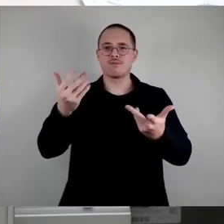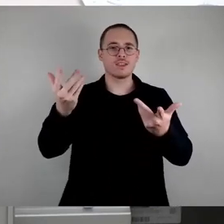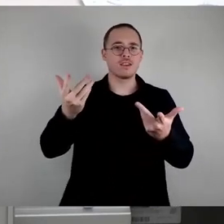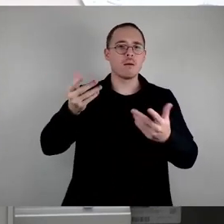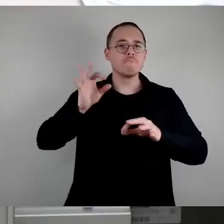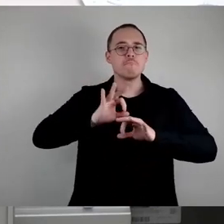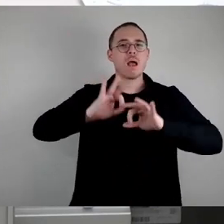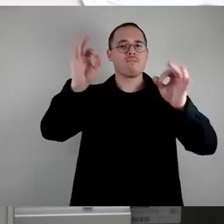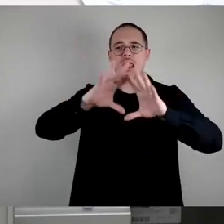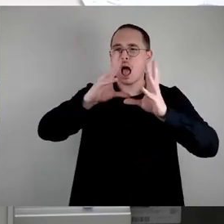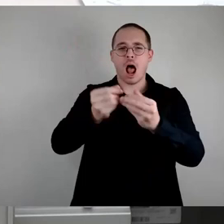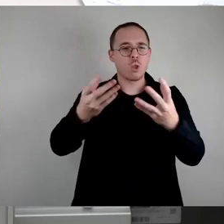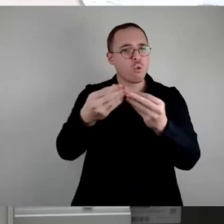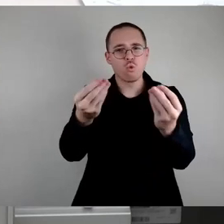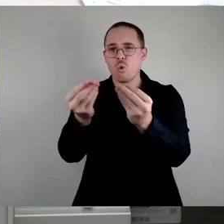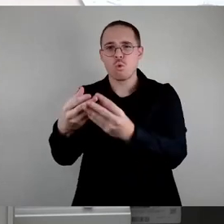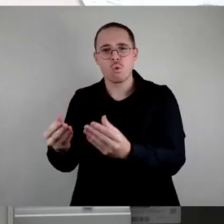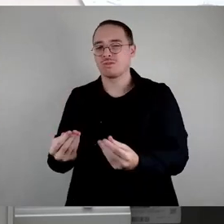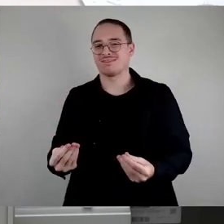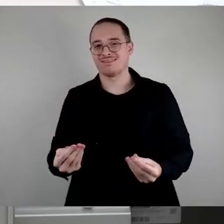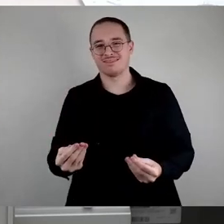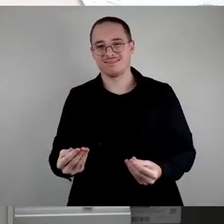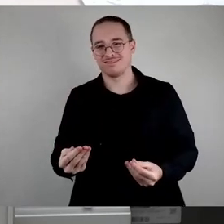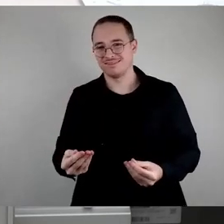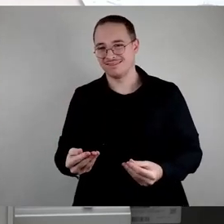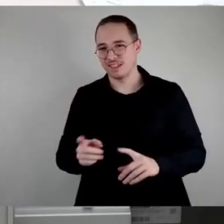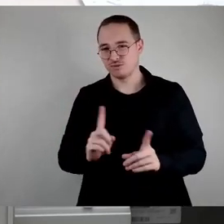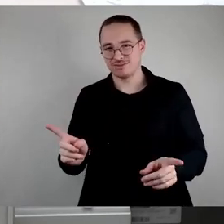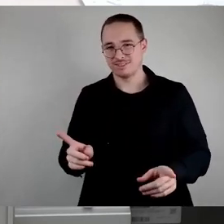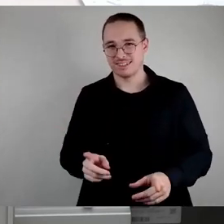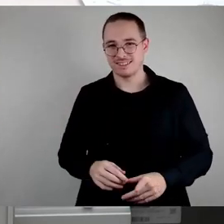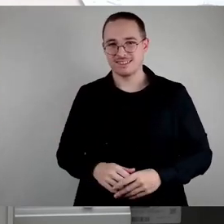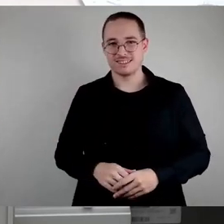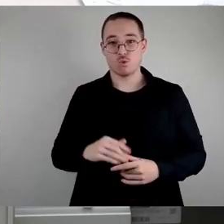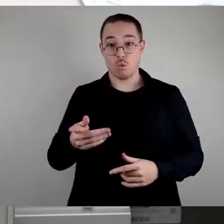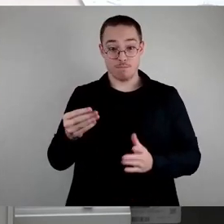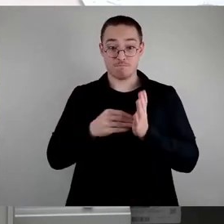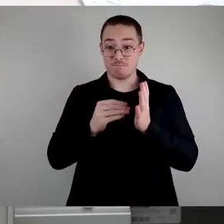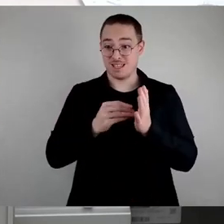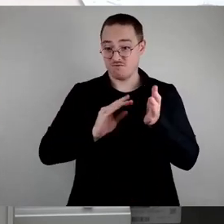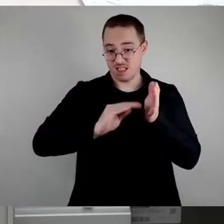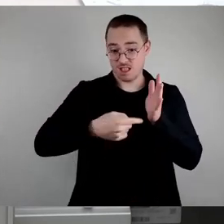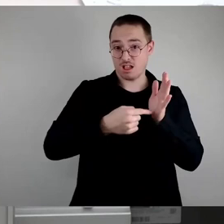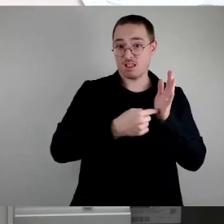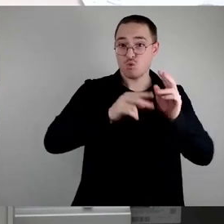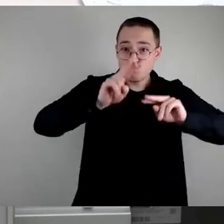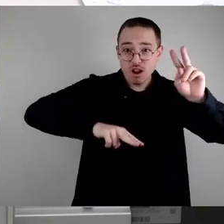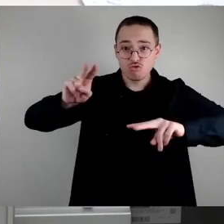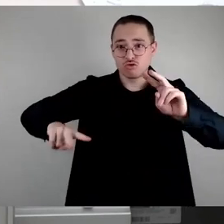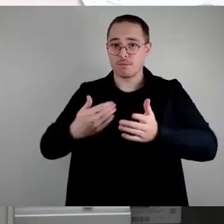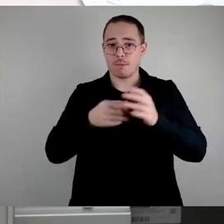Mieter, Mietwesen, Mietrecht ist keine Mehrheitsentscheidung in der Hausgemeinschaft, sondern hängt vor allen Dingen vom individuellen Mietvertrag ab und die können im Haus sehr unterschiedlich sein.